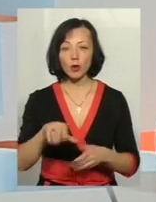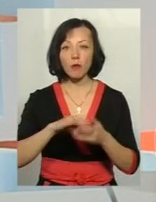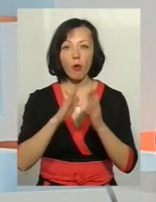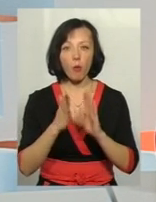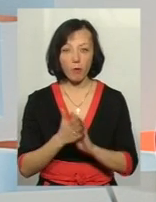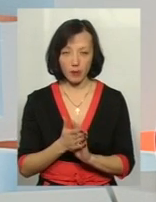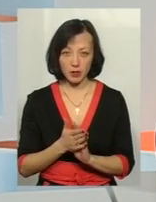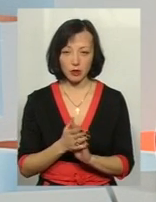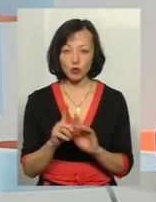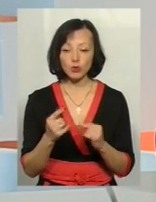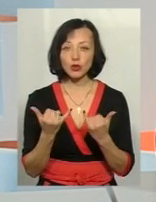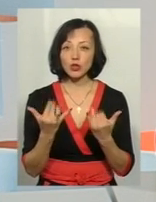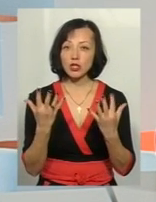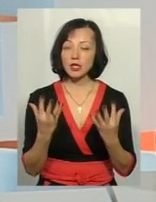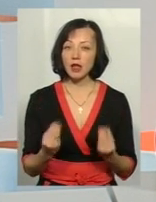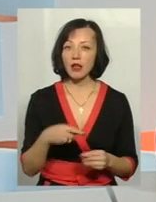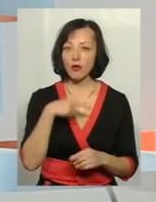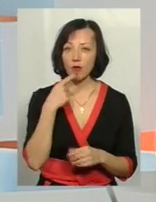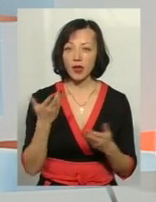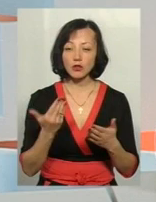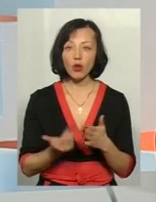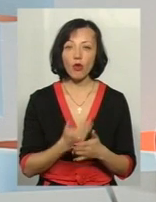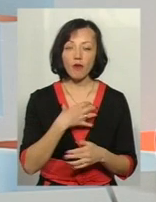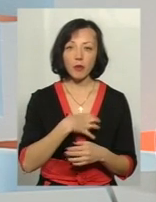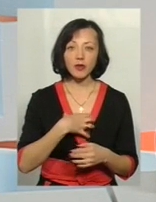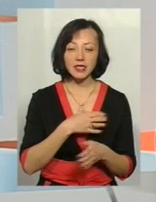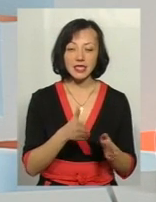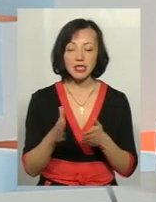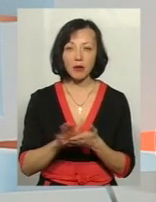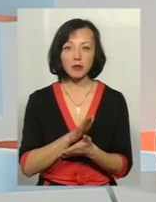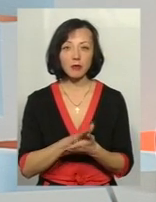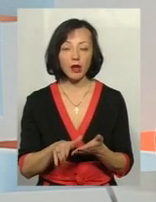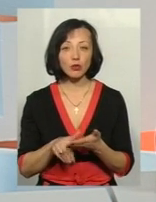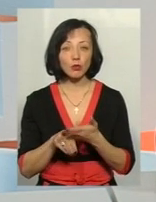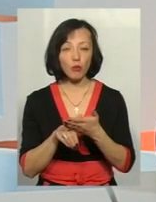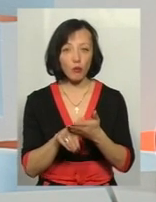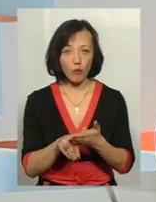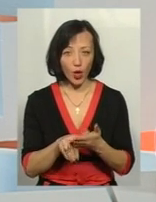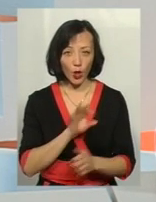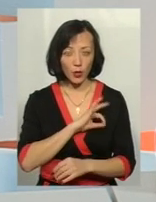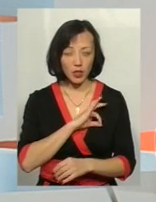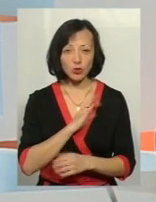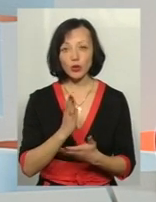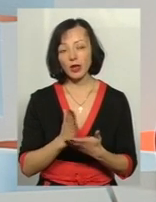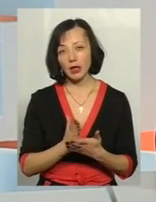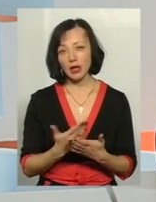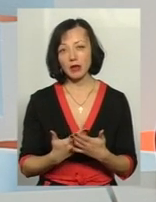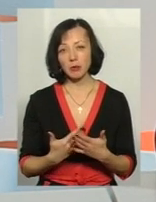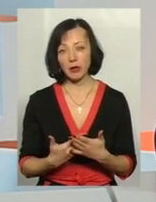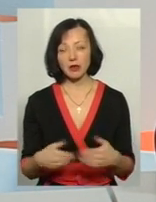Тому що на сьогоднішній ми говоримо про якісь нові пріоритети системи безоплатної правової допомоги. І є, скажімо,